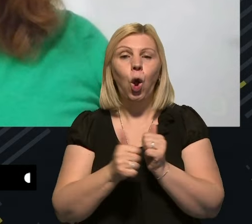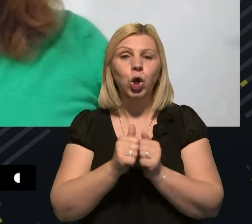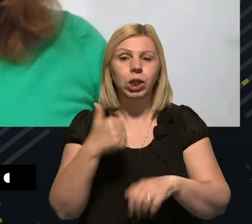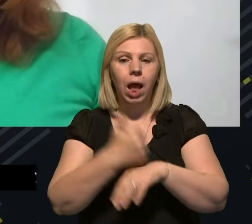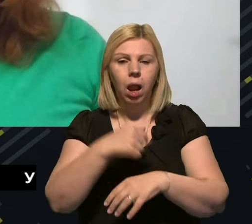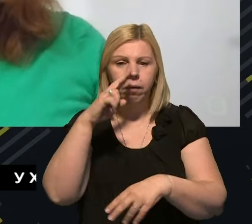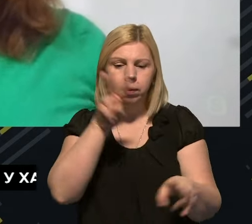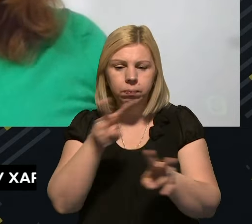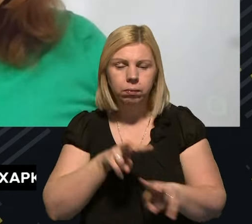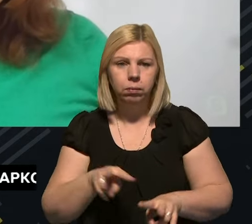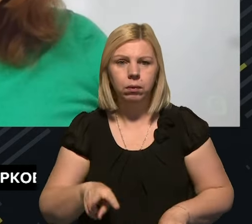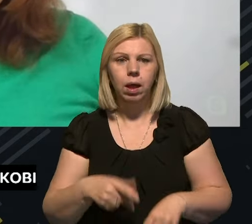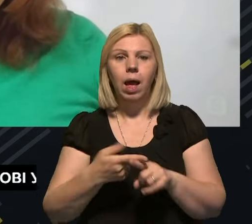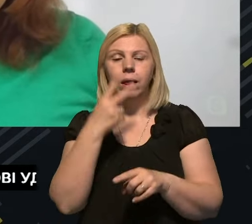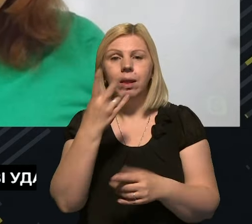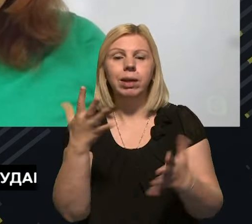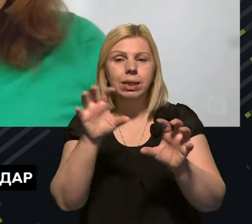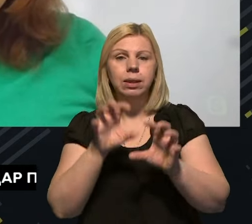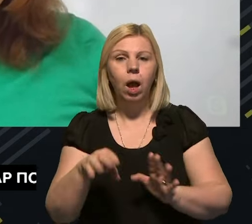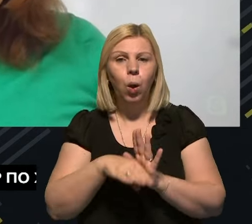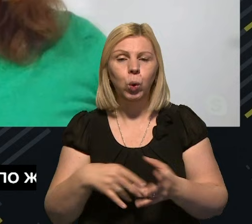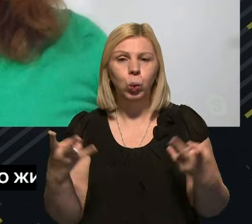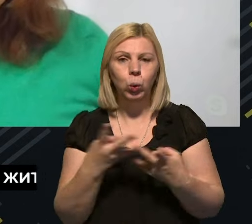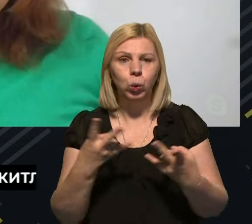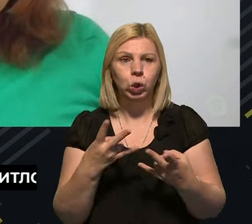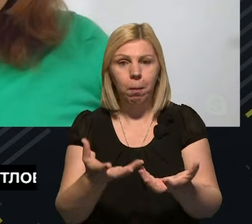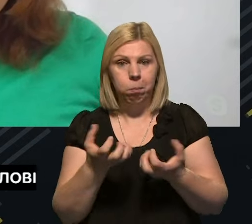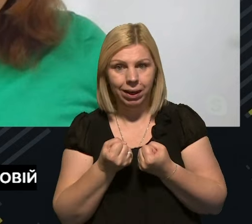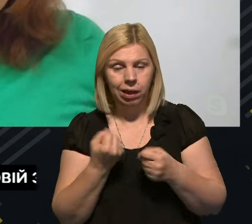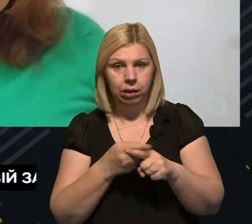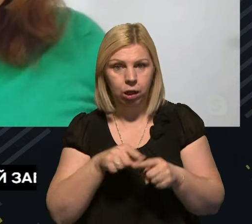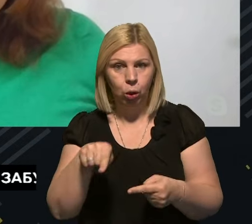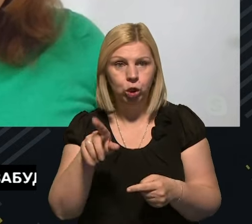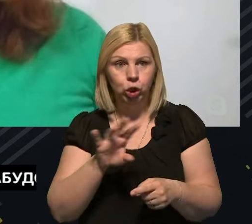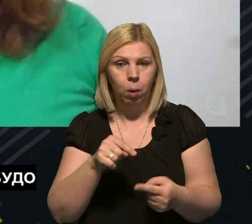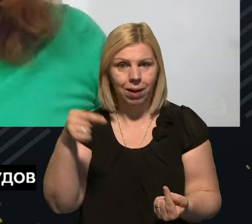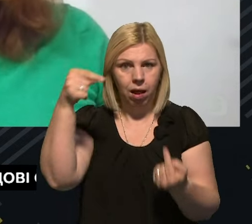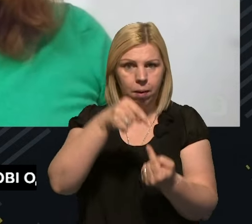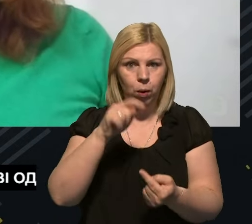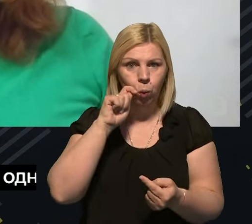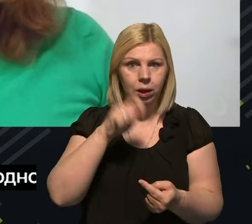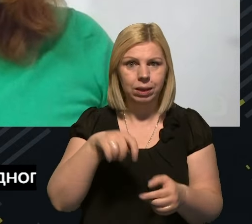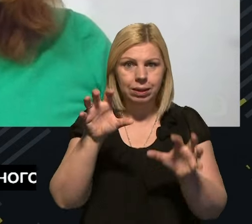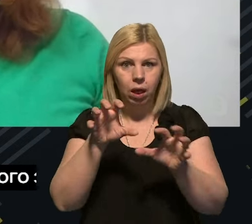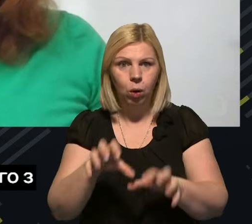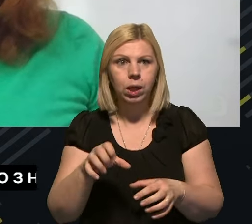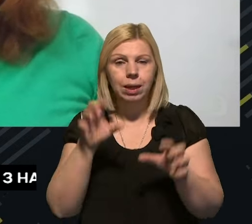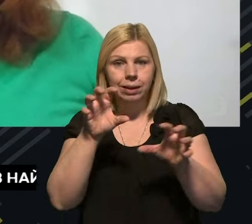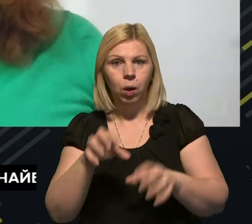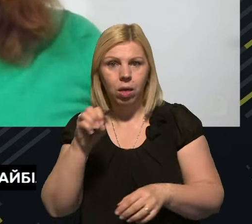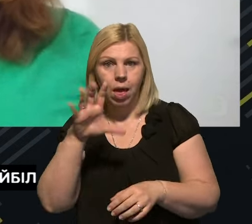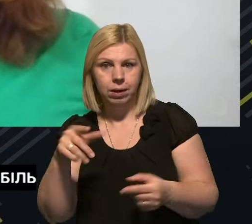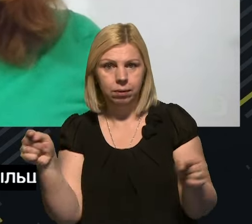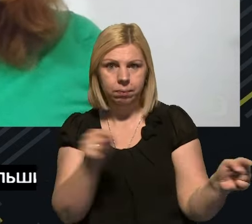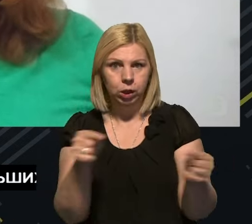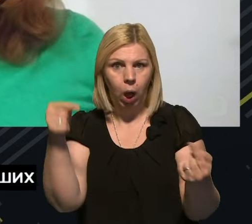переглядають, дивляться, яке законодавство необхідно прийняти для того, щоб гармонізувати українське законодавство з законодавством ЄС,